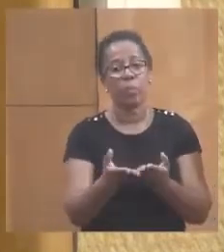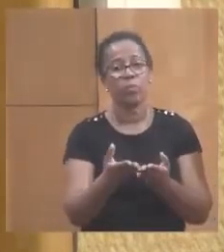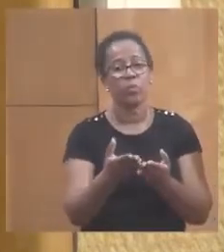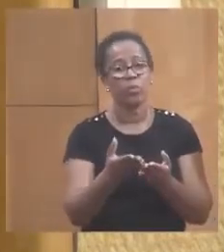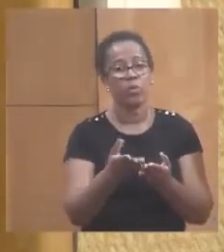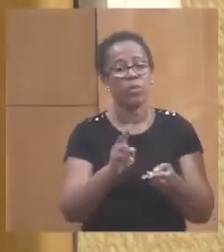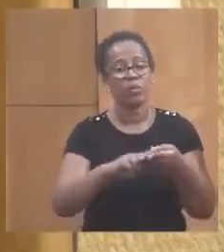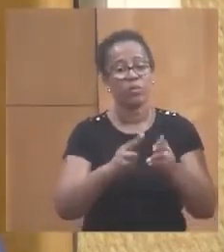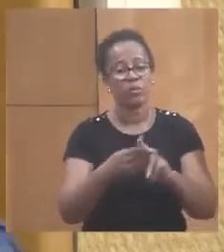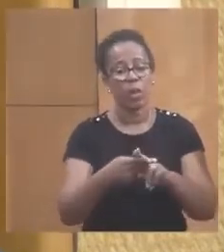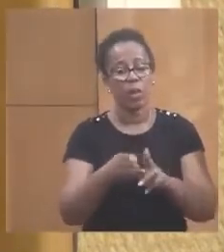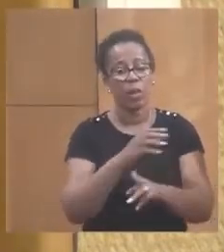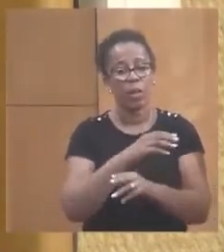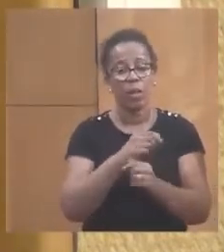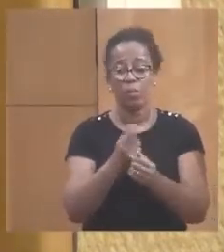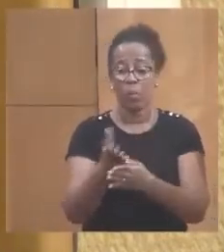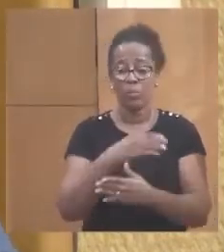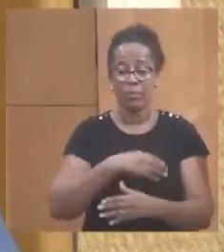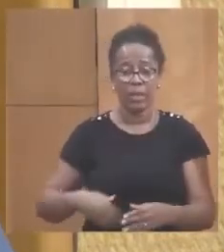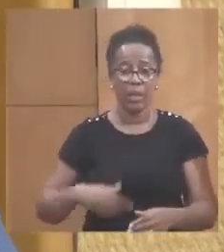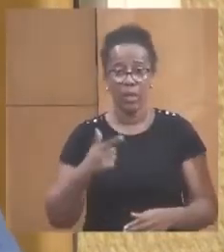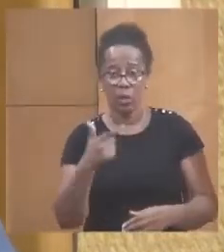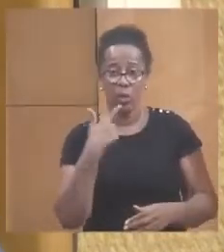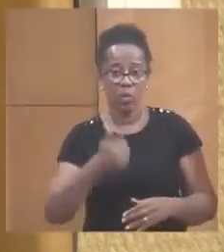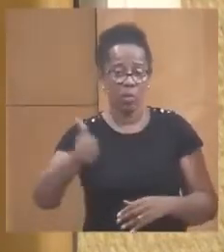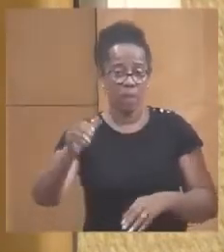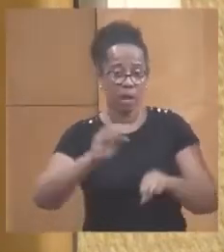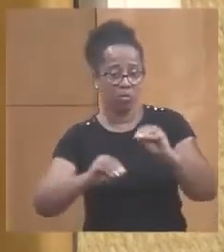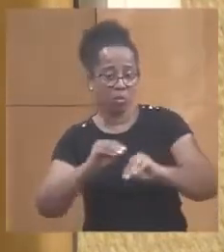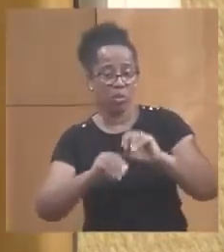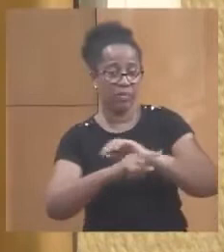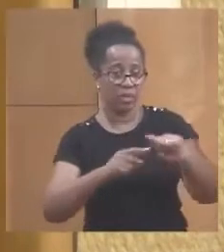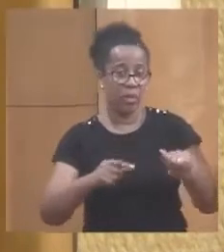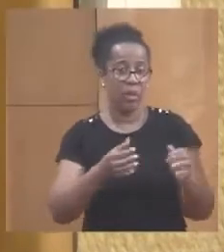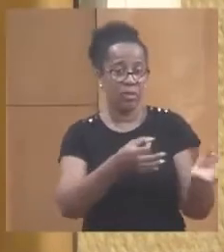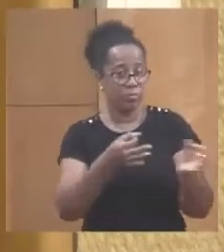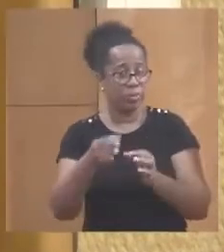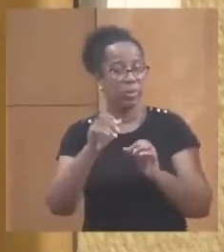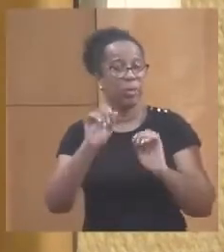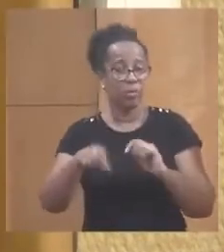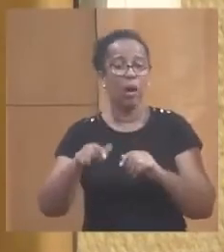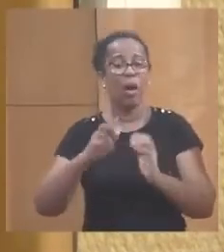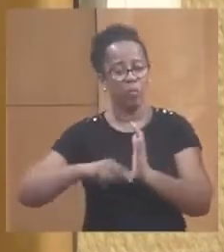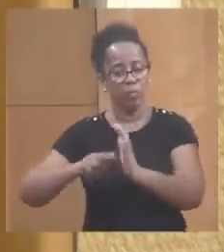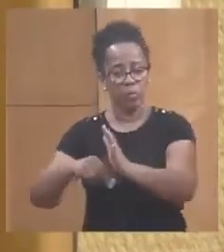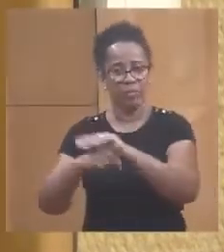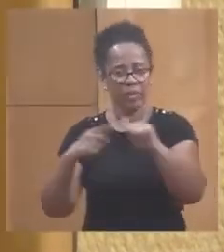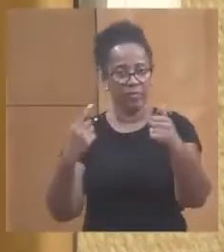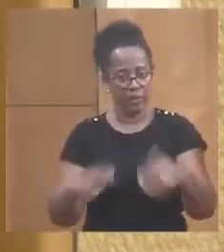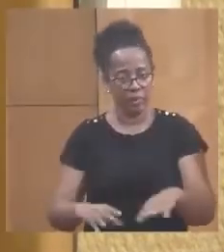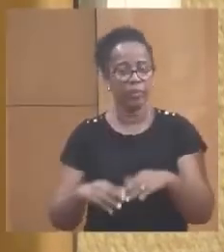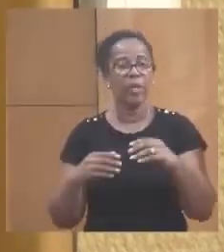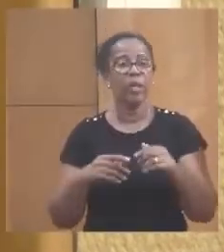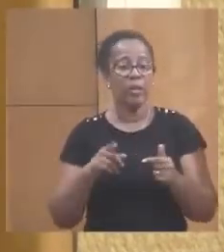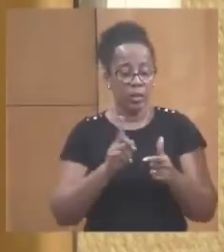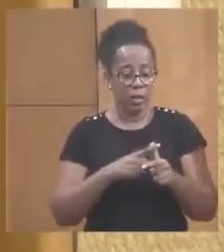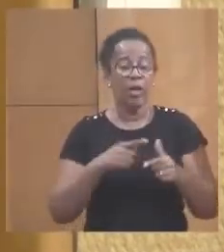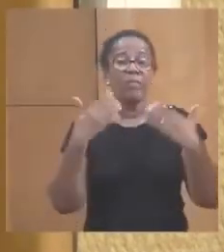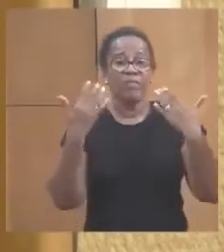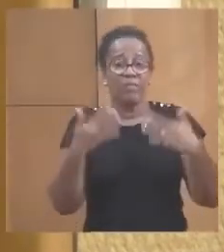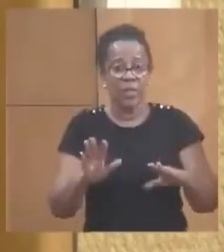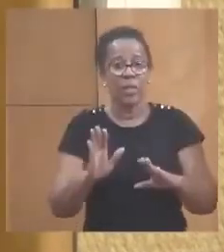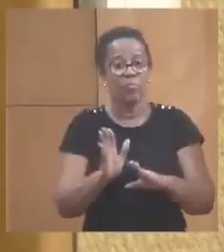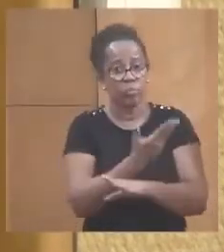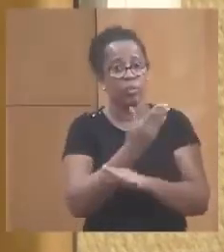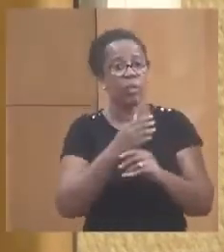municipalité s'ils voulaient assurer l'entretien au quotidien et il a eu une convention qui est passée. Nous avons pu terminer les aménagements aux